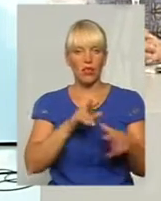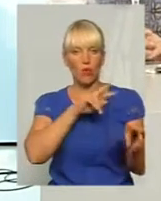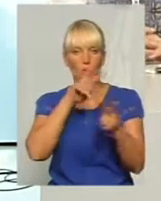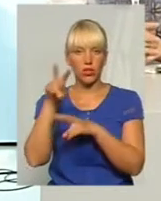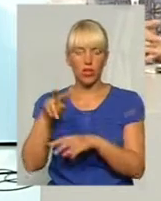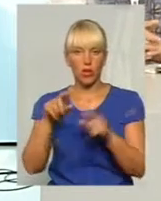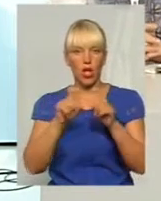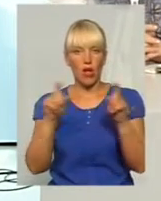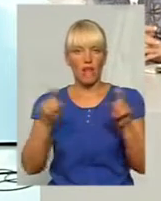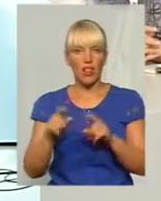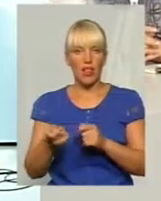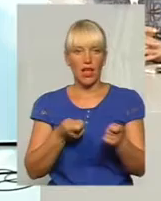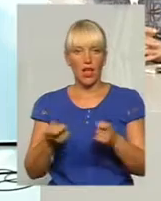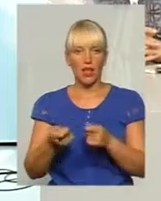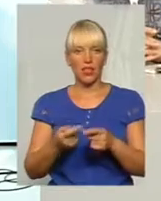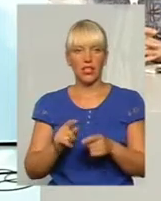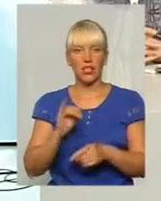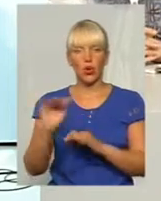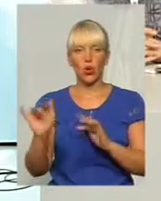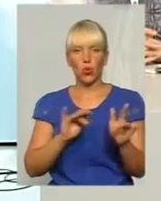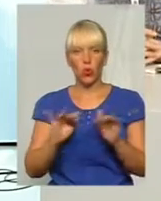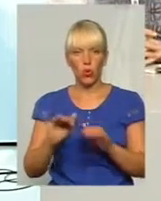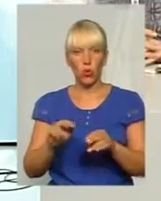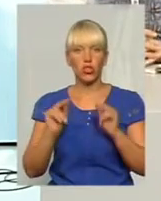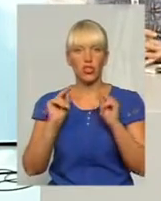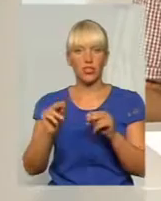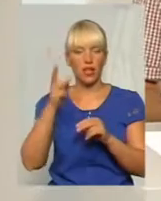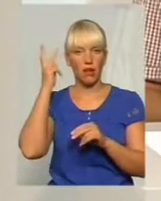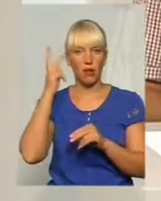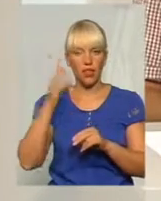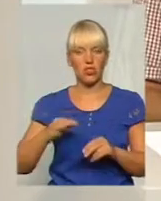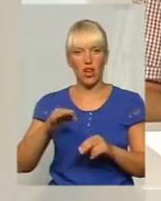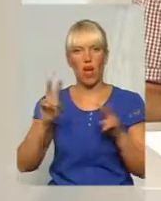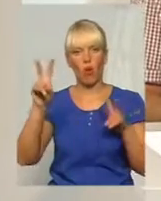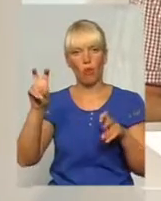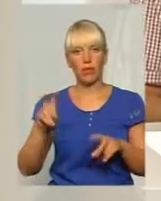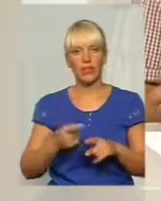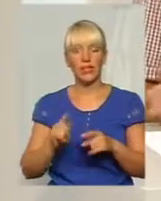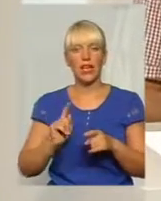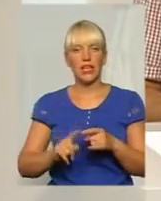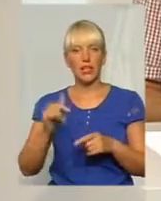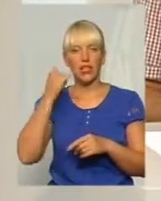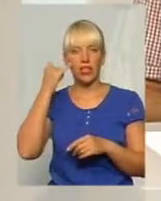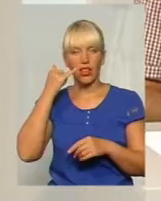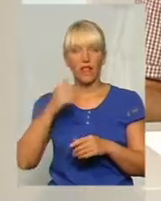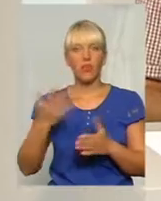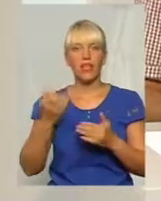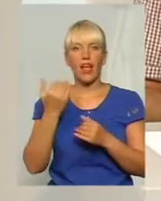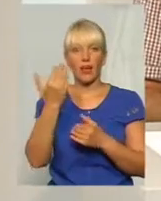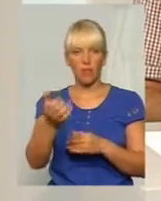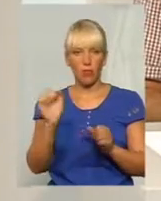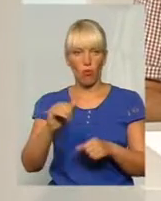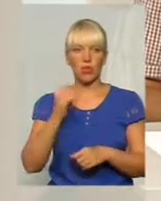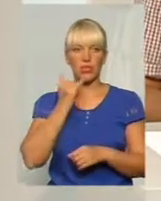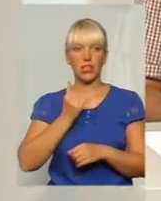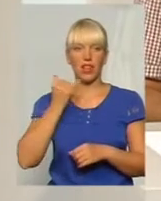Олеся Ненка, координатор руху Чесних в Мельницькій області. Ну і нагадає наш номер телефону в студії, з яким будь-хто може